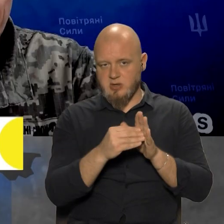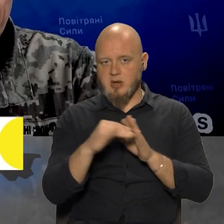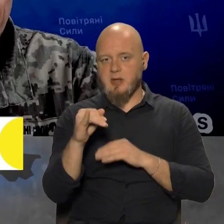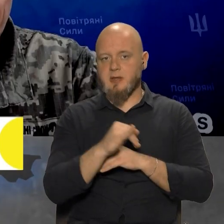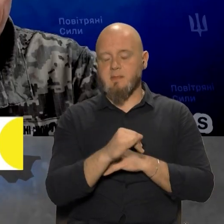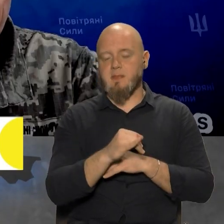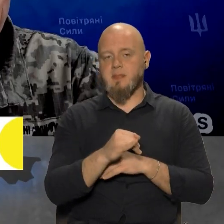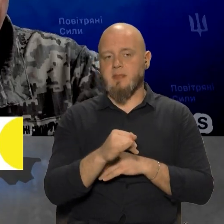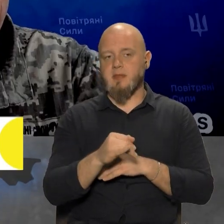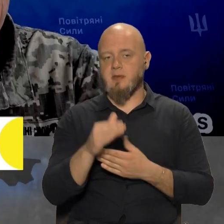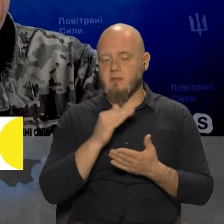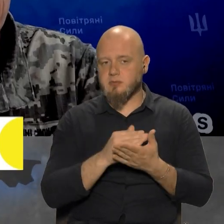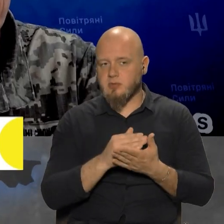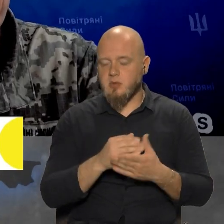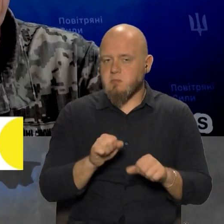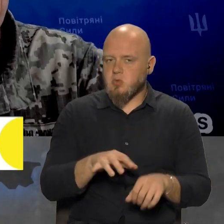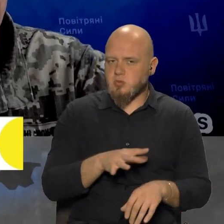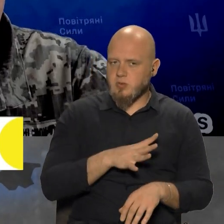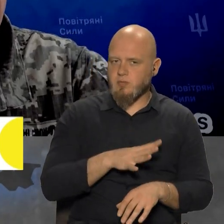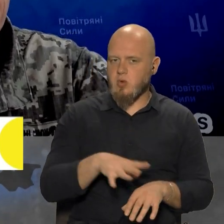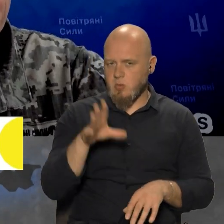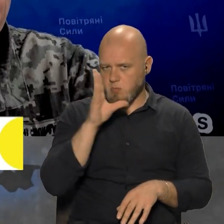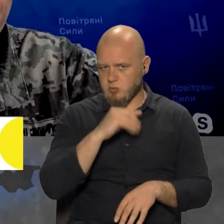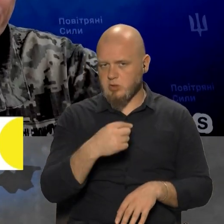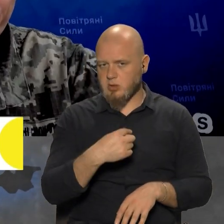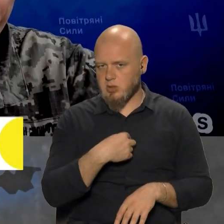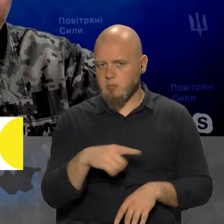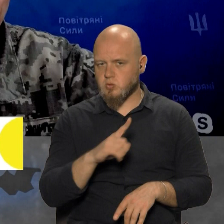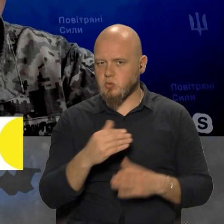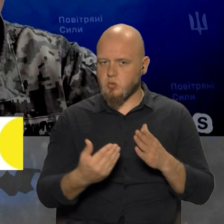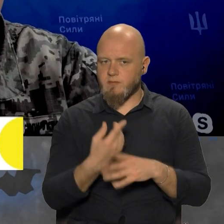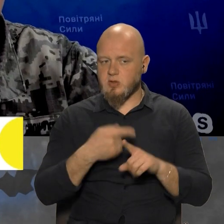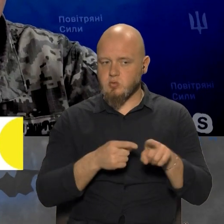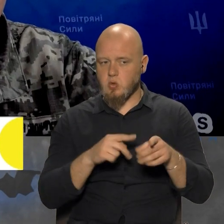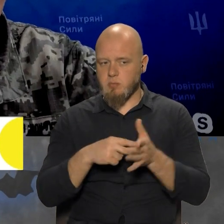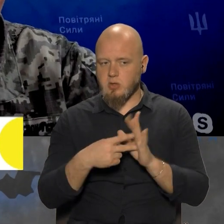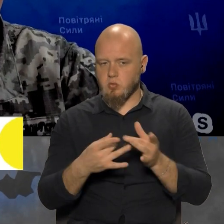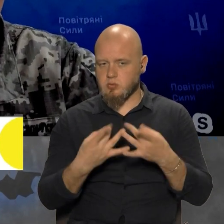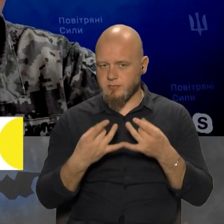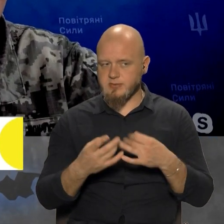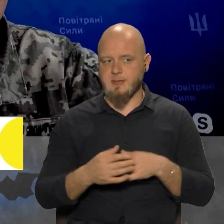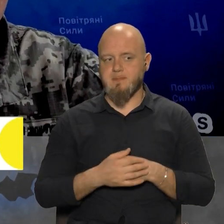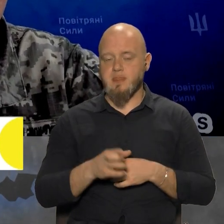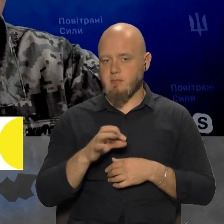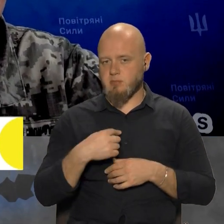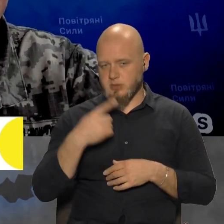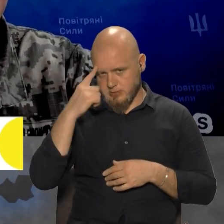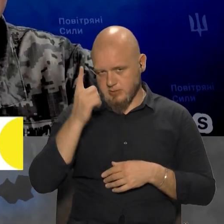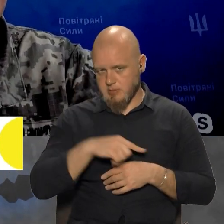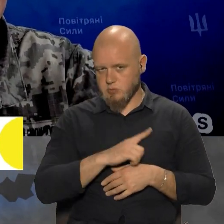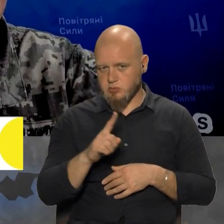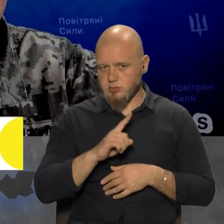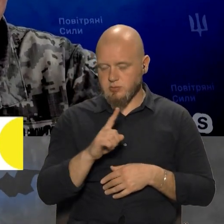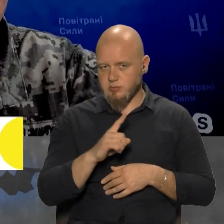І, можливо, можете нам щось нове з цього плану розповісти, бо ми знаємо, що